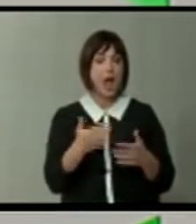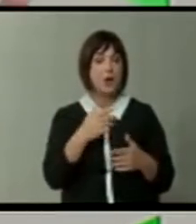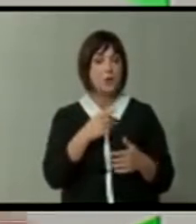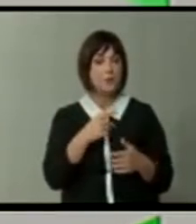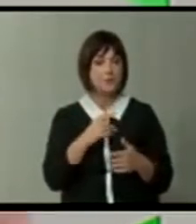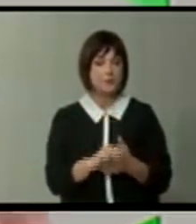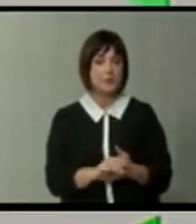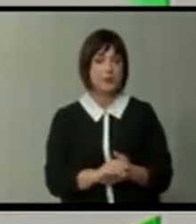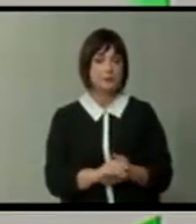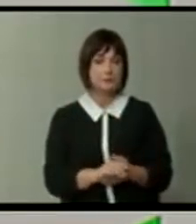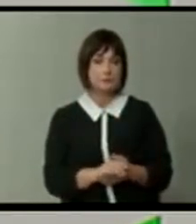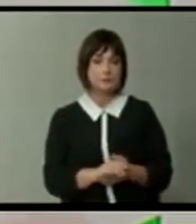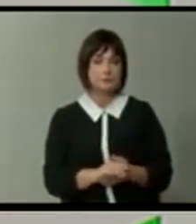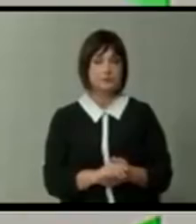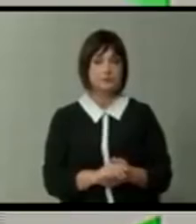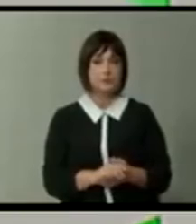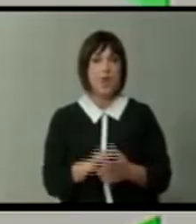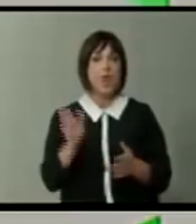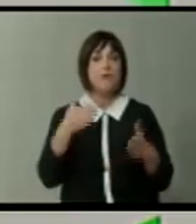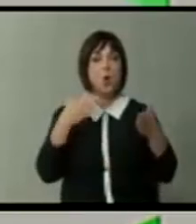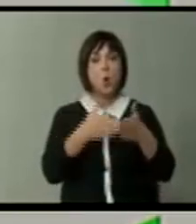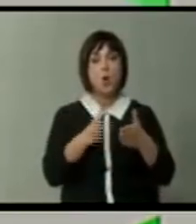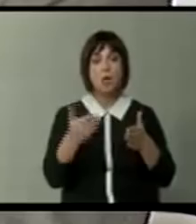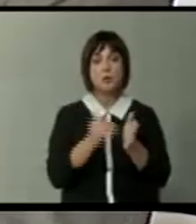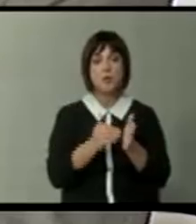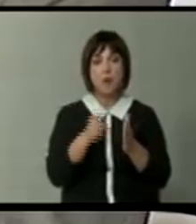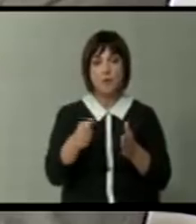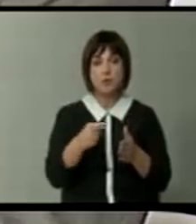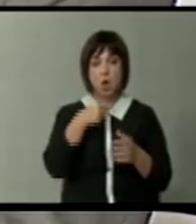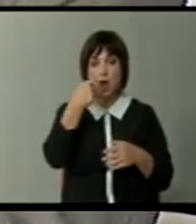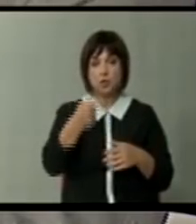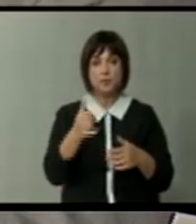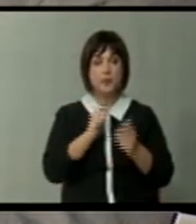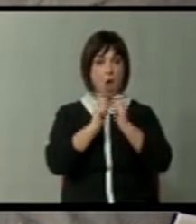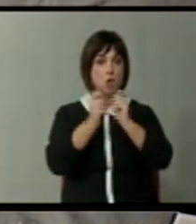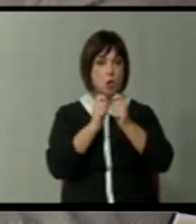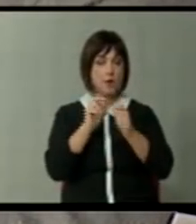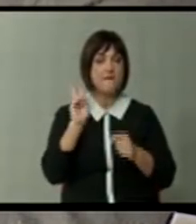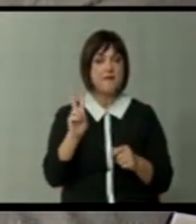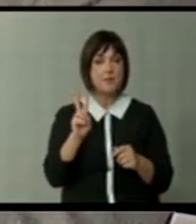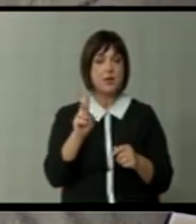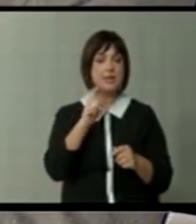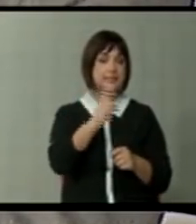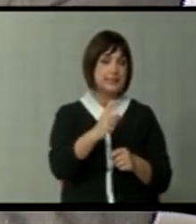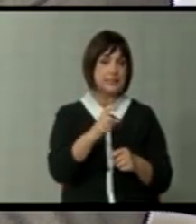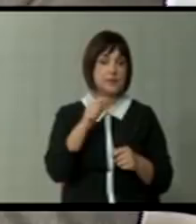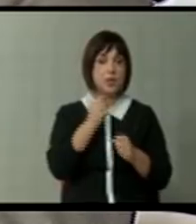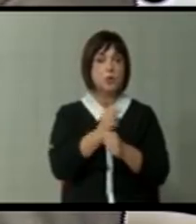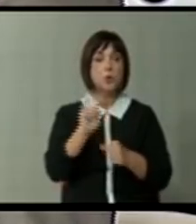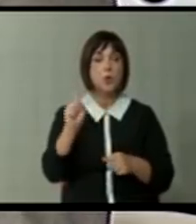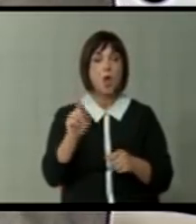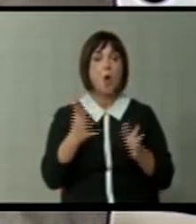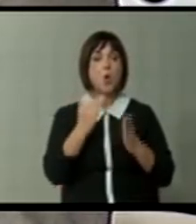созрева тоа... Ако треба тоа да го преточиме сега во договор меѓу БМРО, ДПМН, СДСМ и ДУИ,